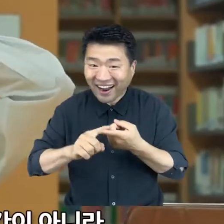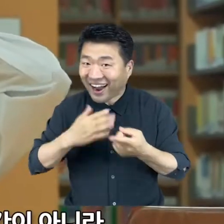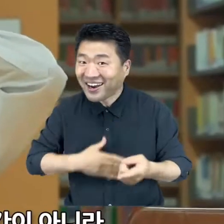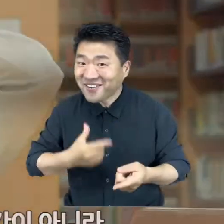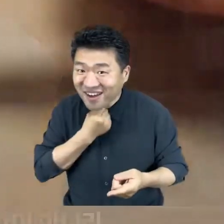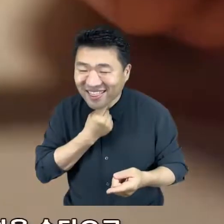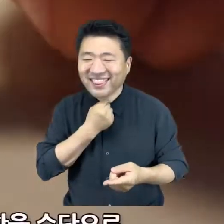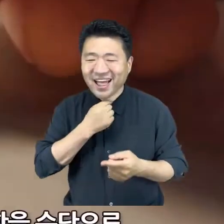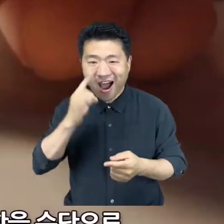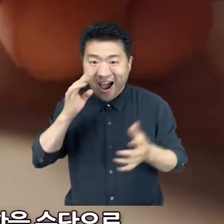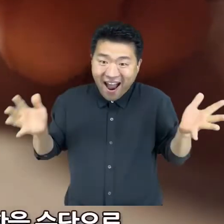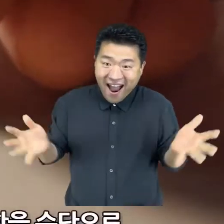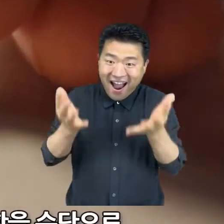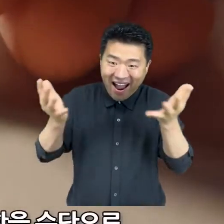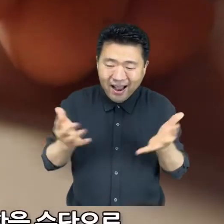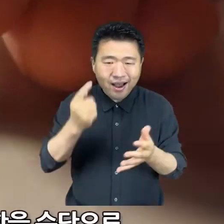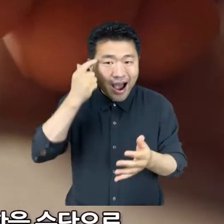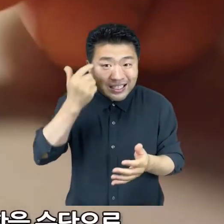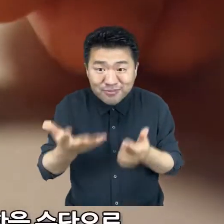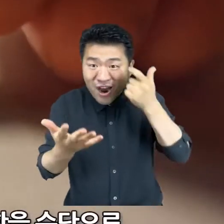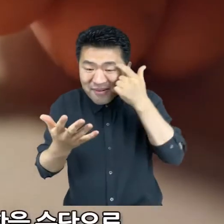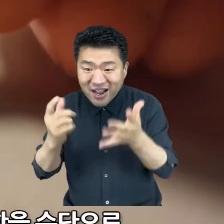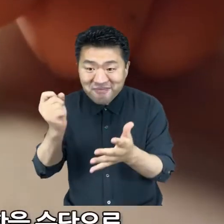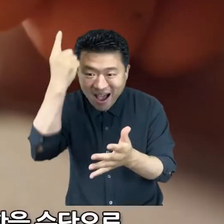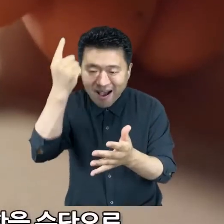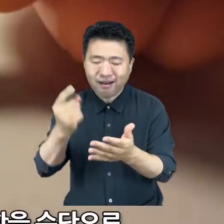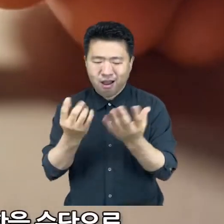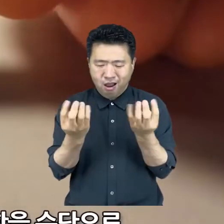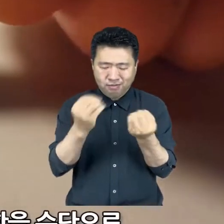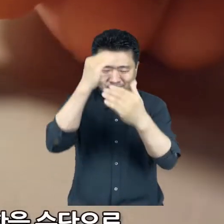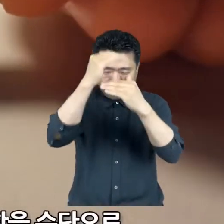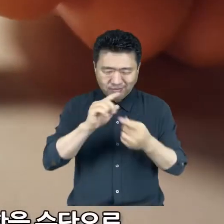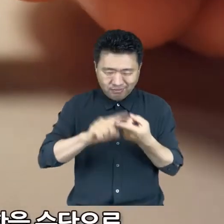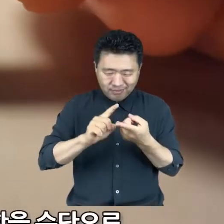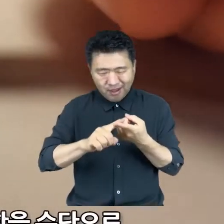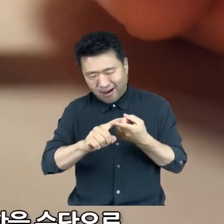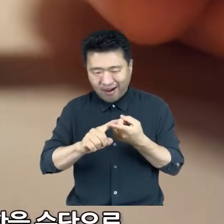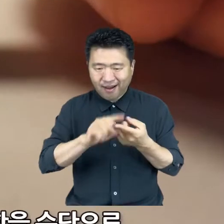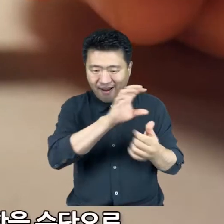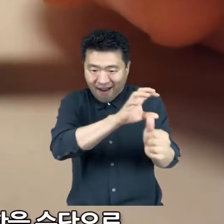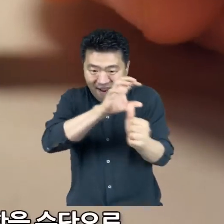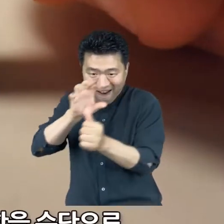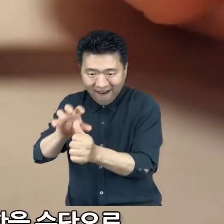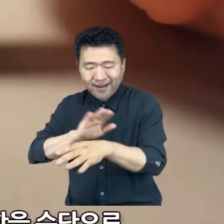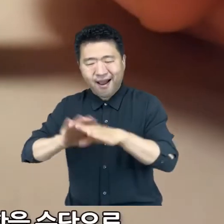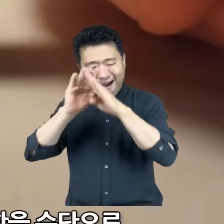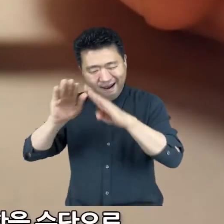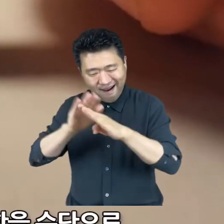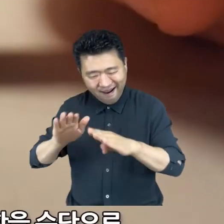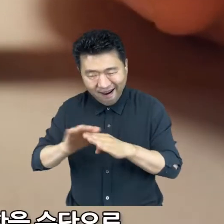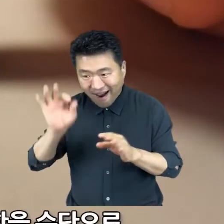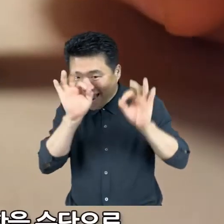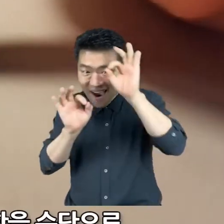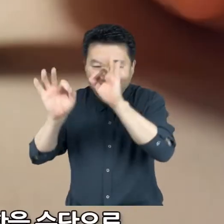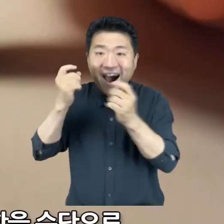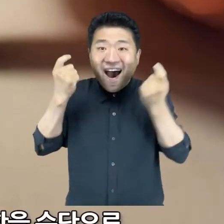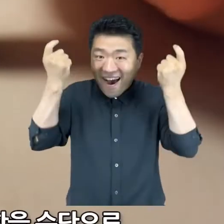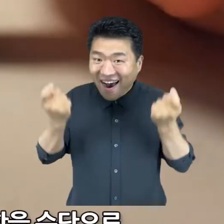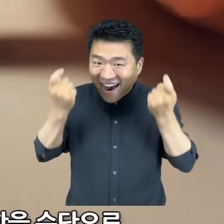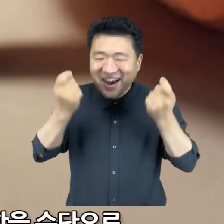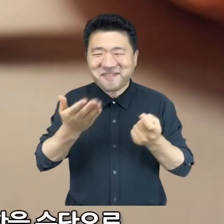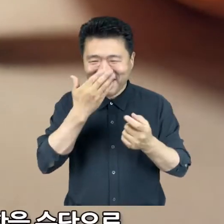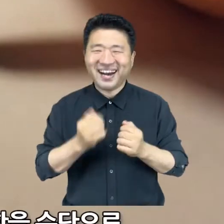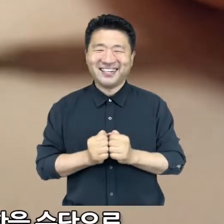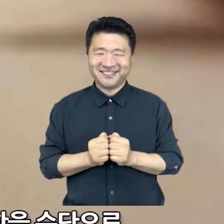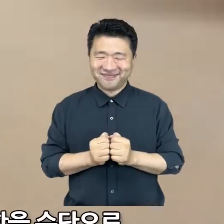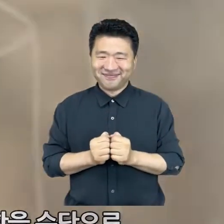알고 싶다면 호기심을 자극하는 간단한 질문으로 시작해 수학을 수단으로 정교하고 합리적인 해결책을 찾아가는 여행을